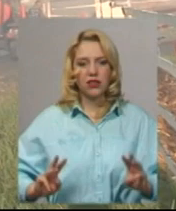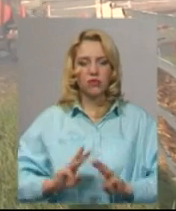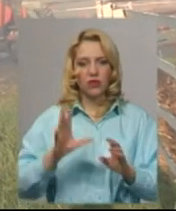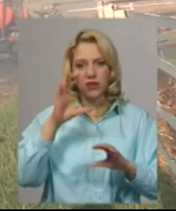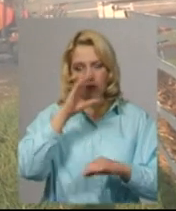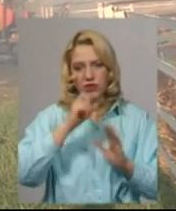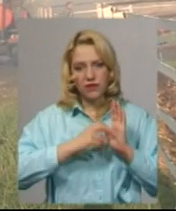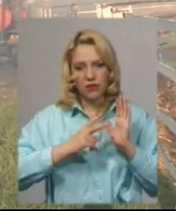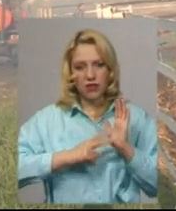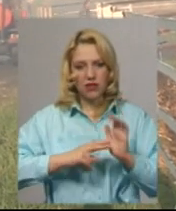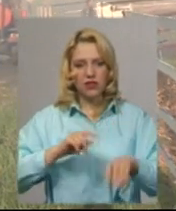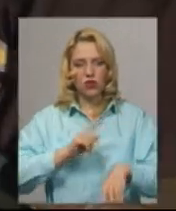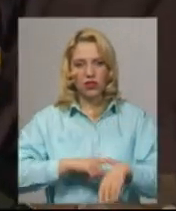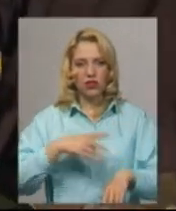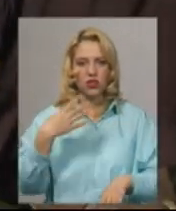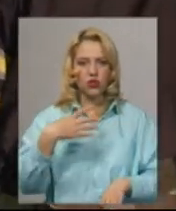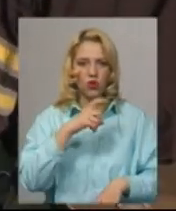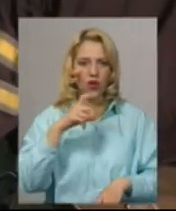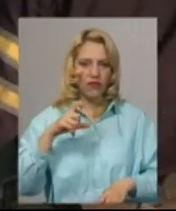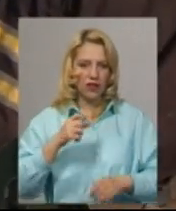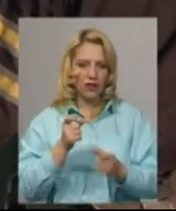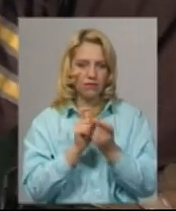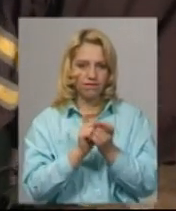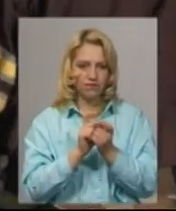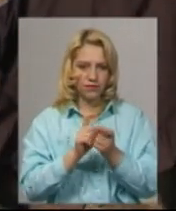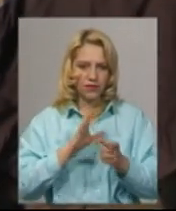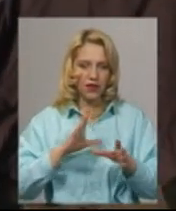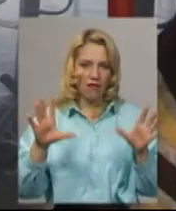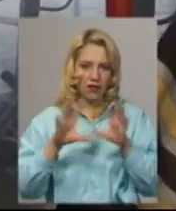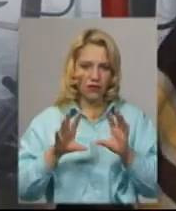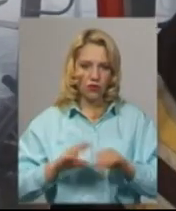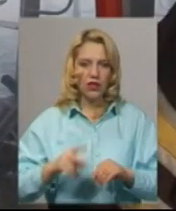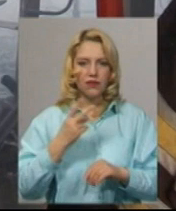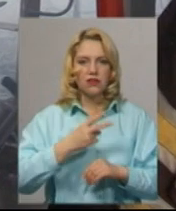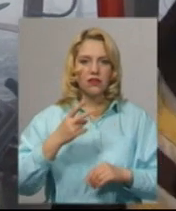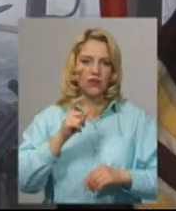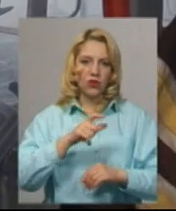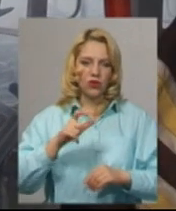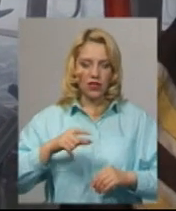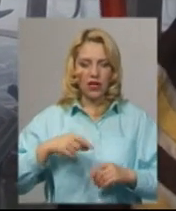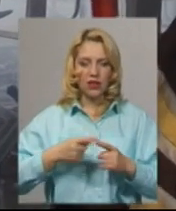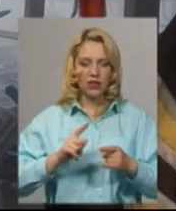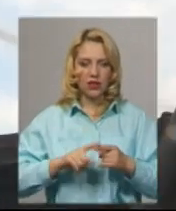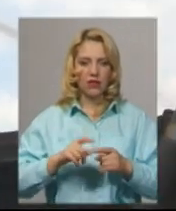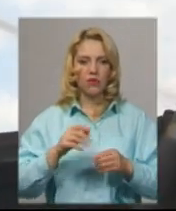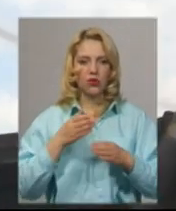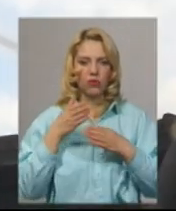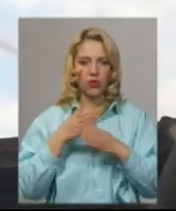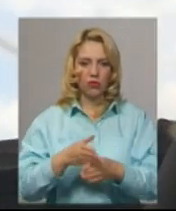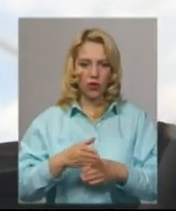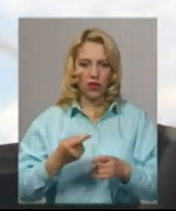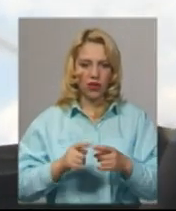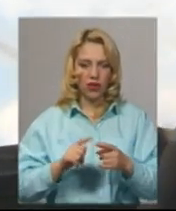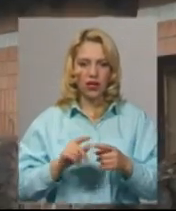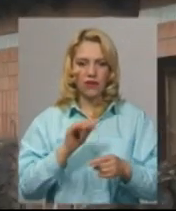годині, а за 40 хвилин її ліквідували. Рятувальник додає, гасили пожежу 22 бійці особового складу з допомогою 10 одиниць пожежно-рятувальної та